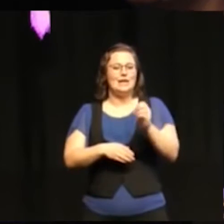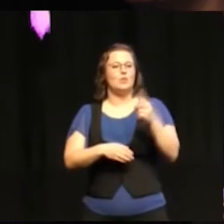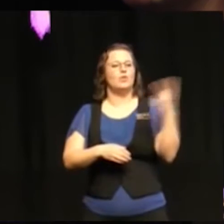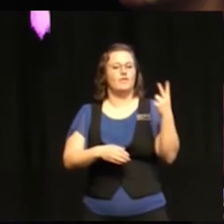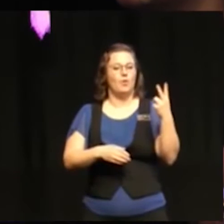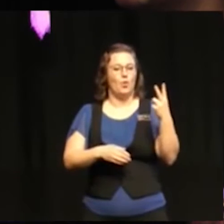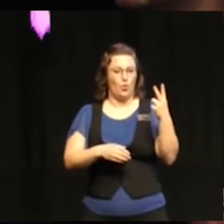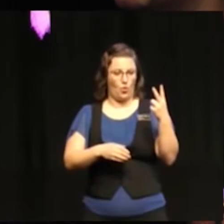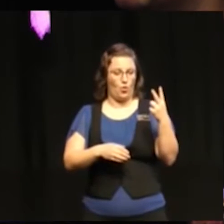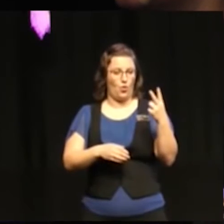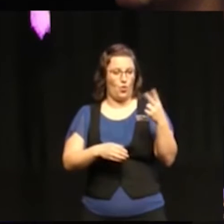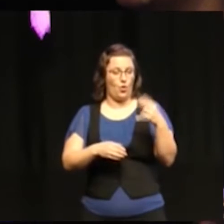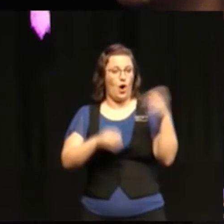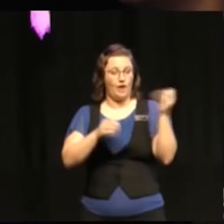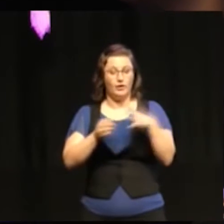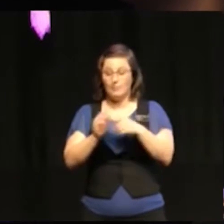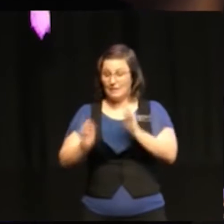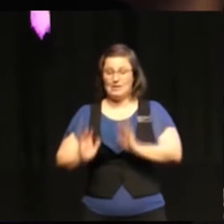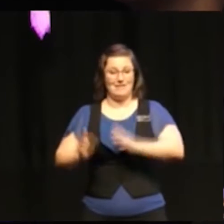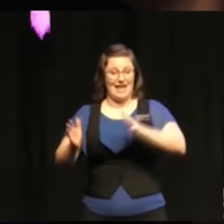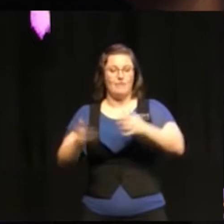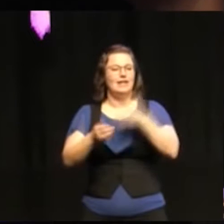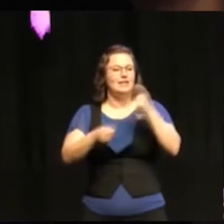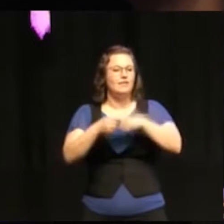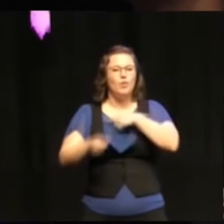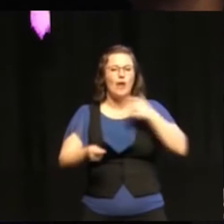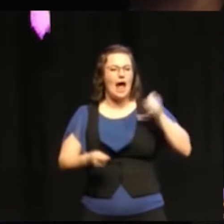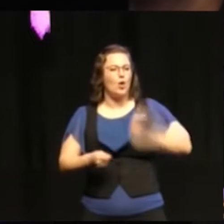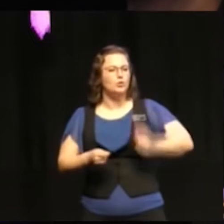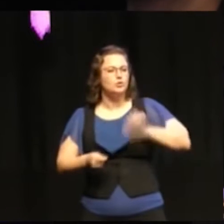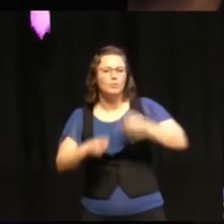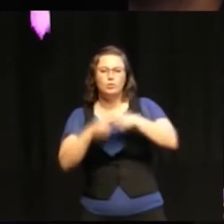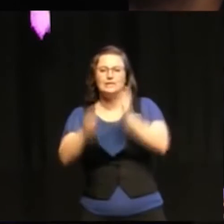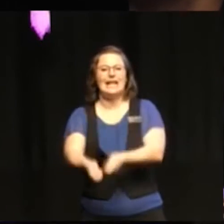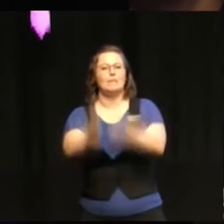tittar på vår konsumtion och vår import från utlandet.